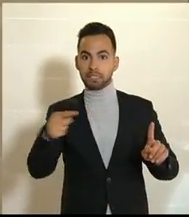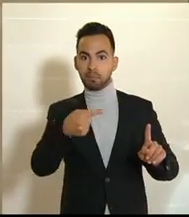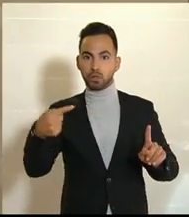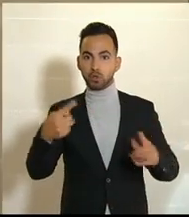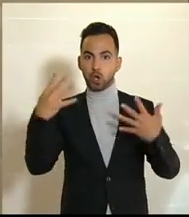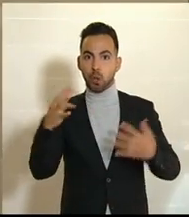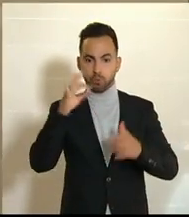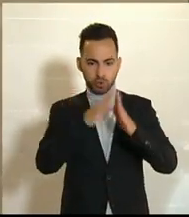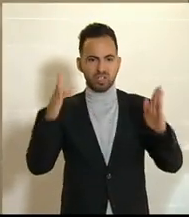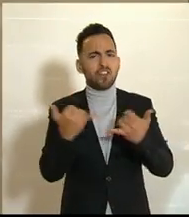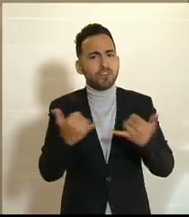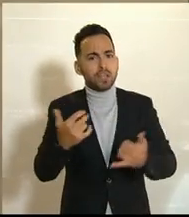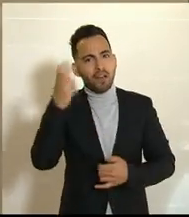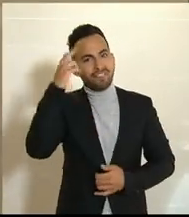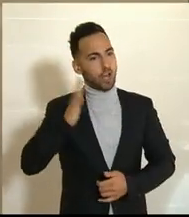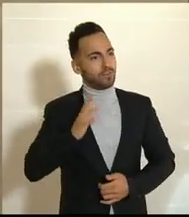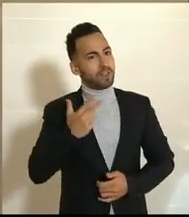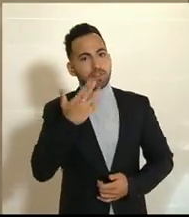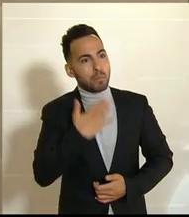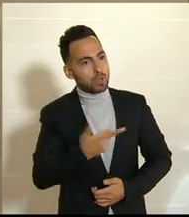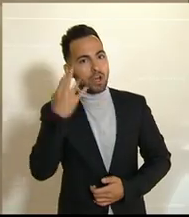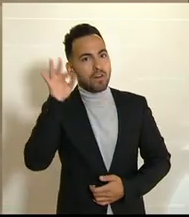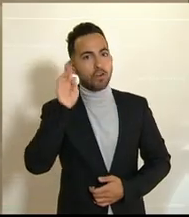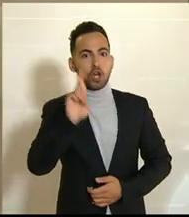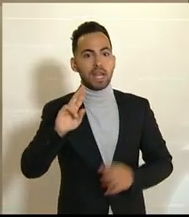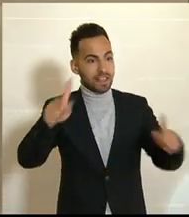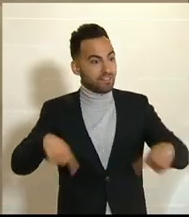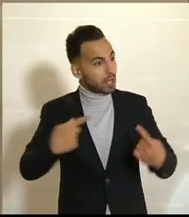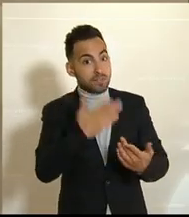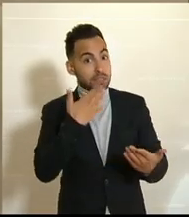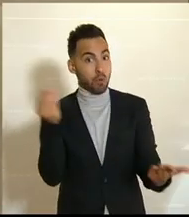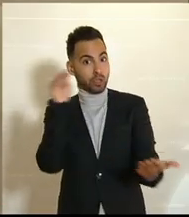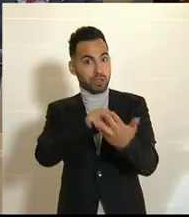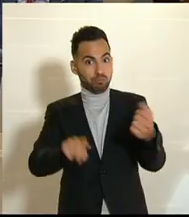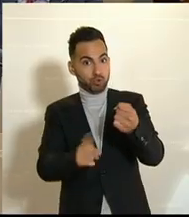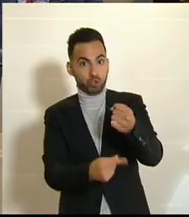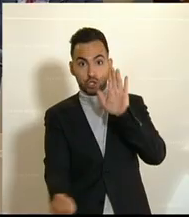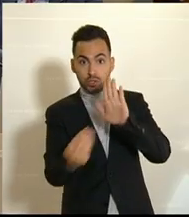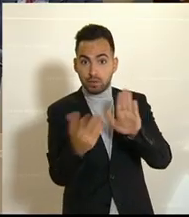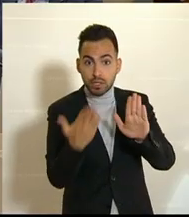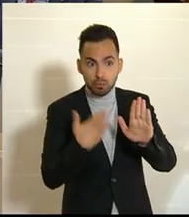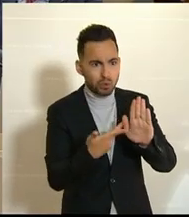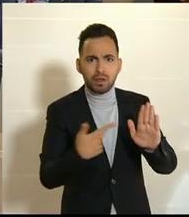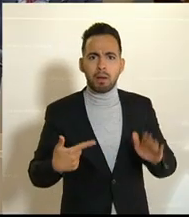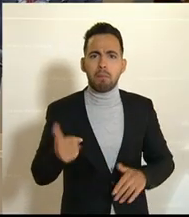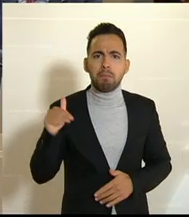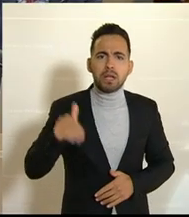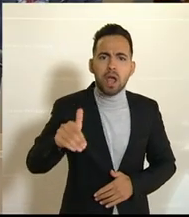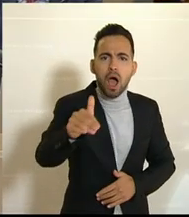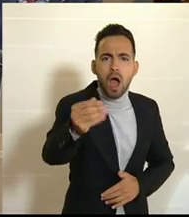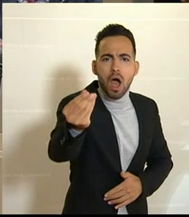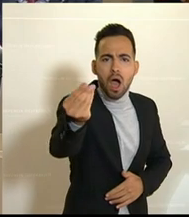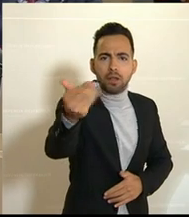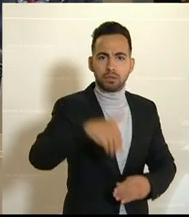9 Prozent? Wie hätten Sie es denn gern, Frau Rendi-Wagner? Was soll man denn hier reinschreiben in das Budget? Da geht es um Milliardenbeträge